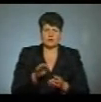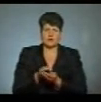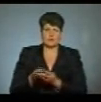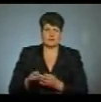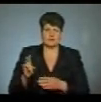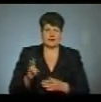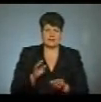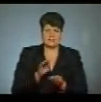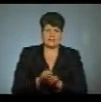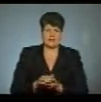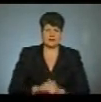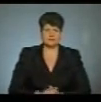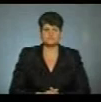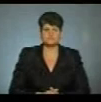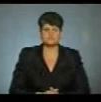на цвинтарі.